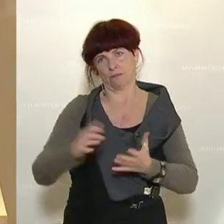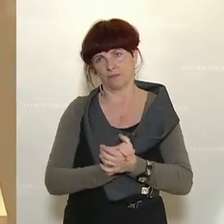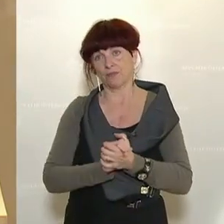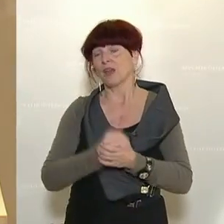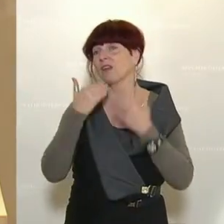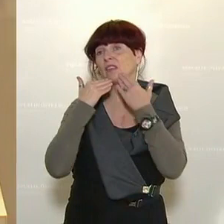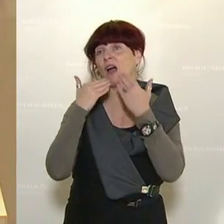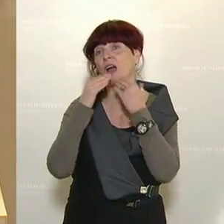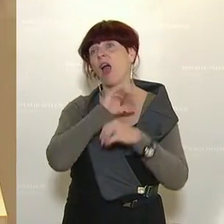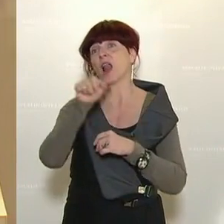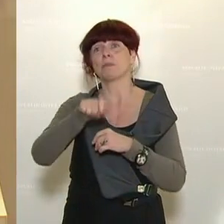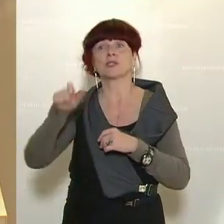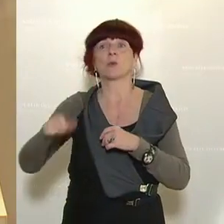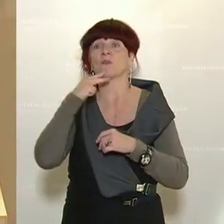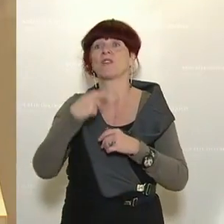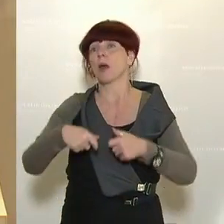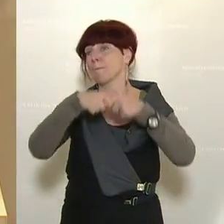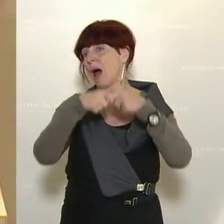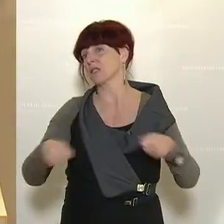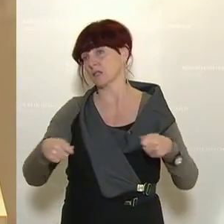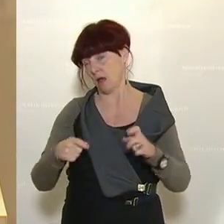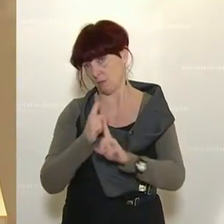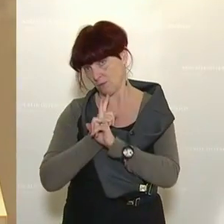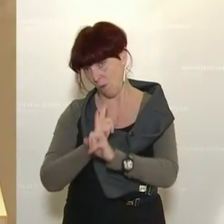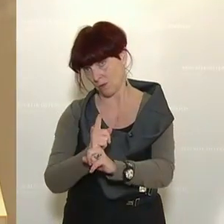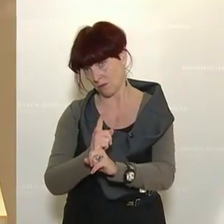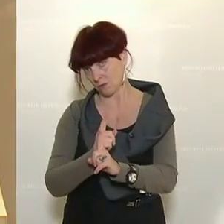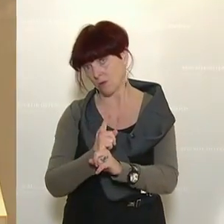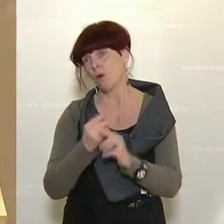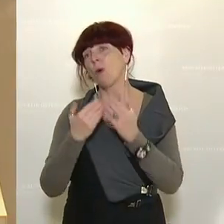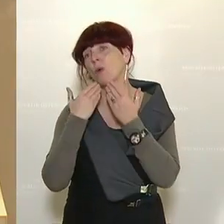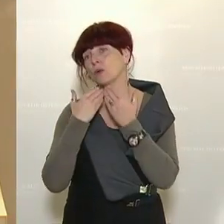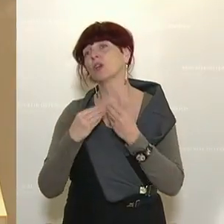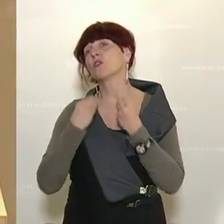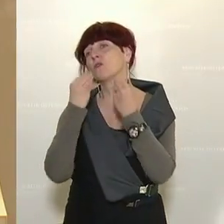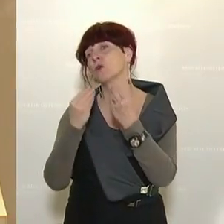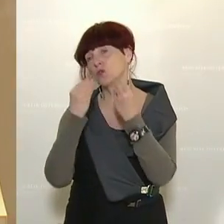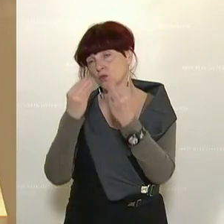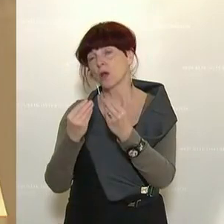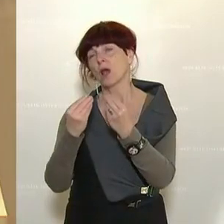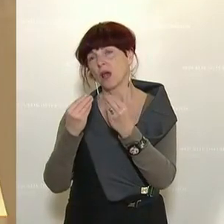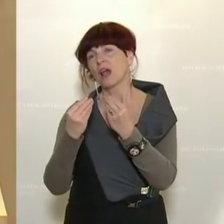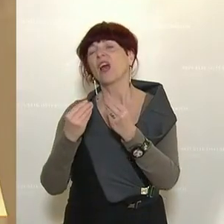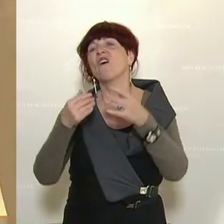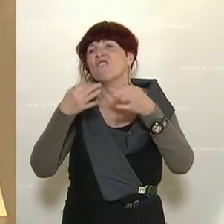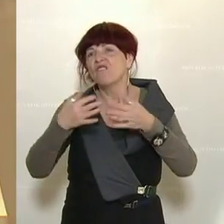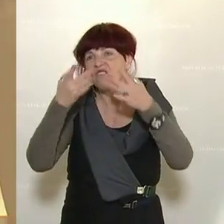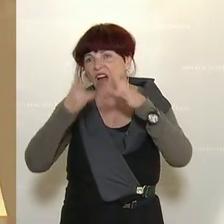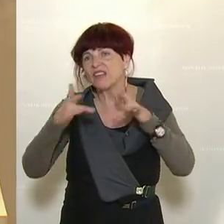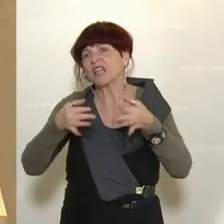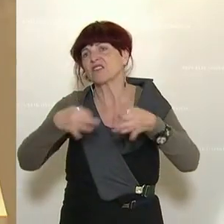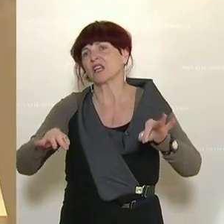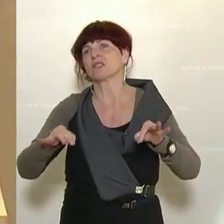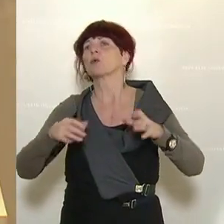mich bei allen, die diese Maßnahmen mittragen und ich wünsche Ihnen ein besinnliches Weihnachtsfest, ein ruhiges